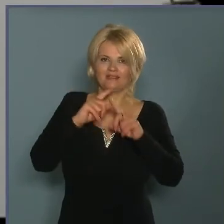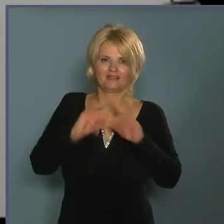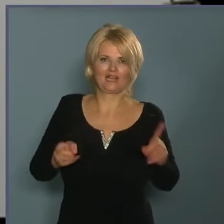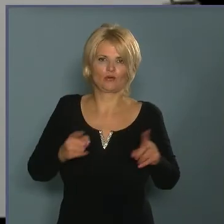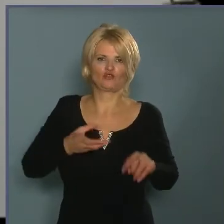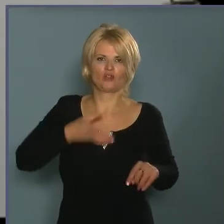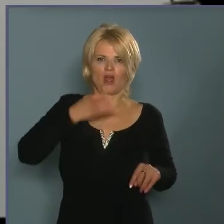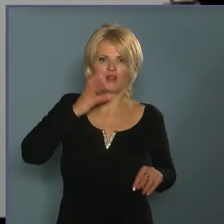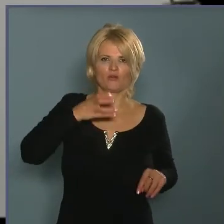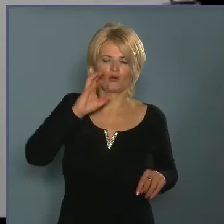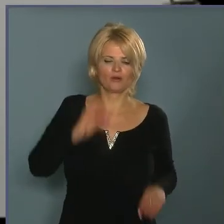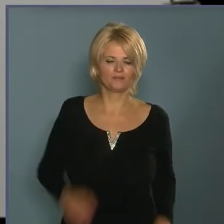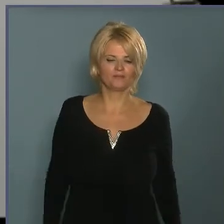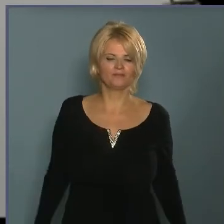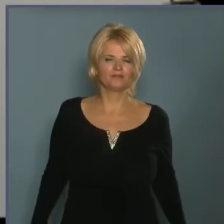fogyasztani.